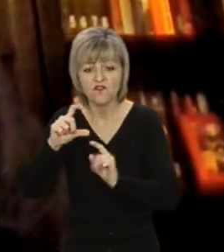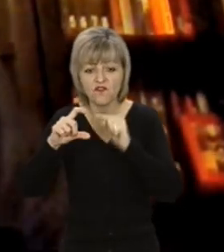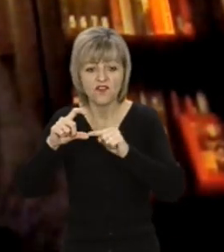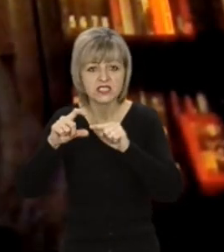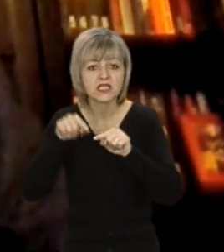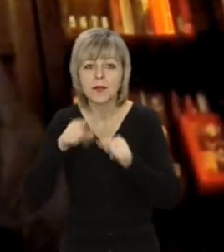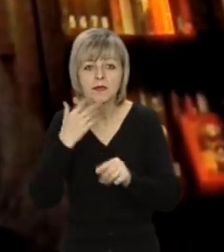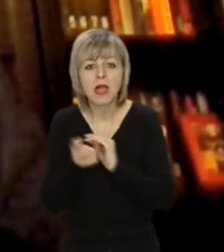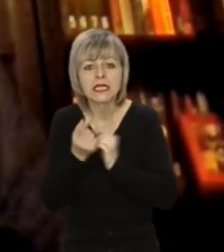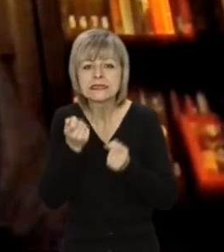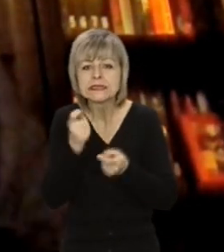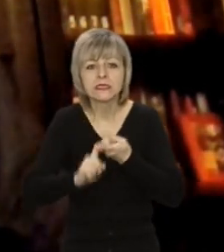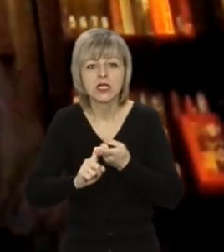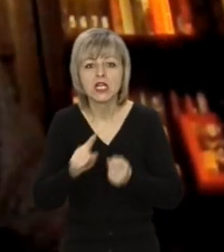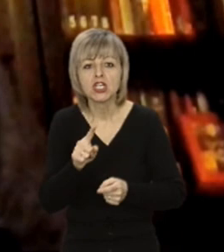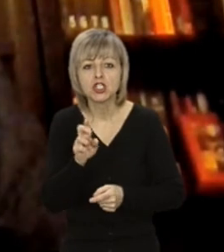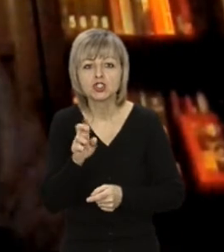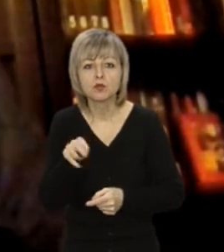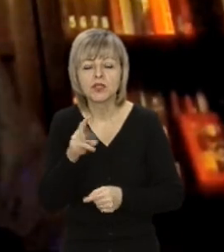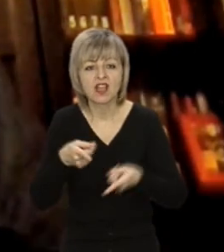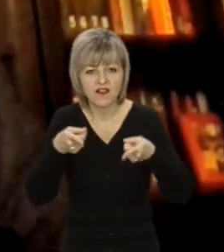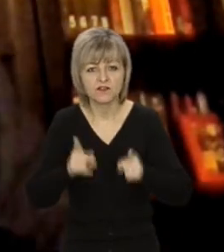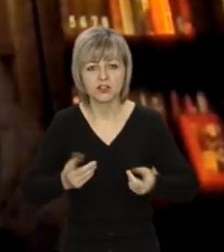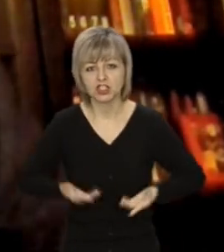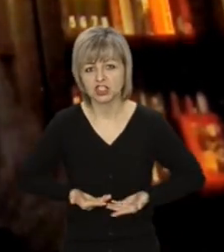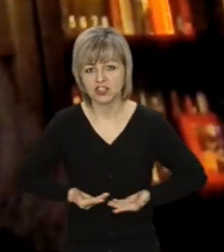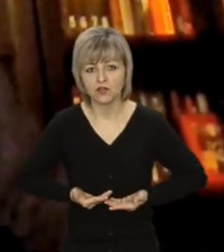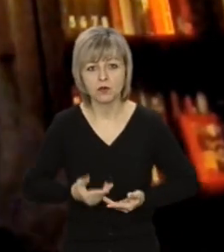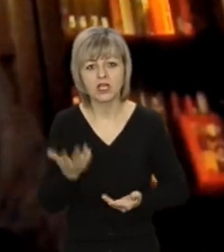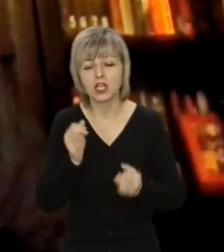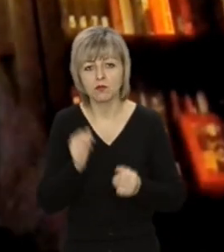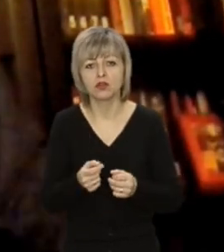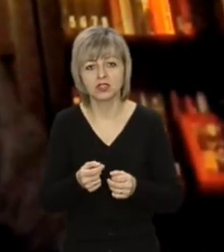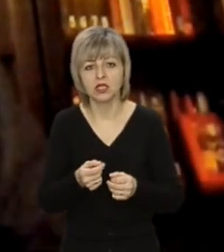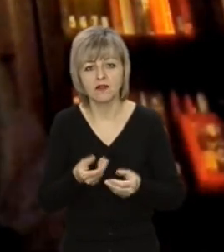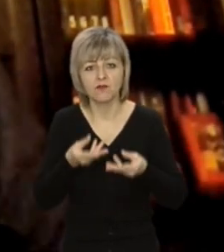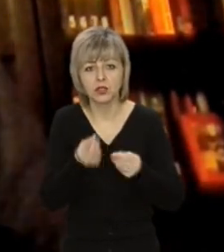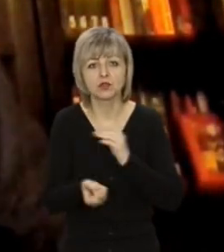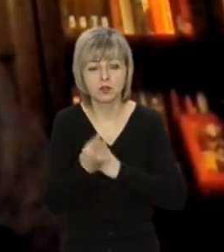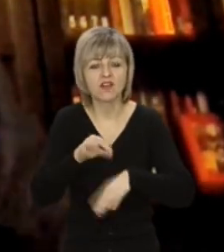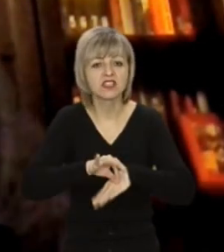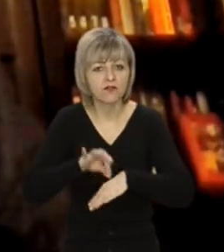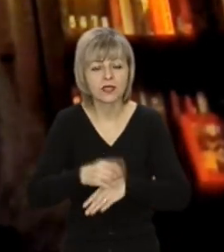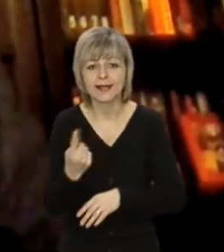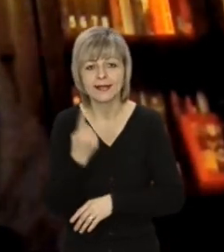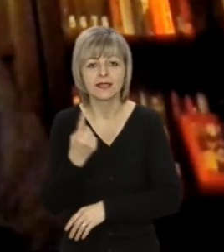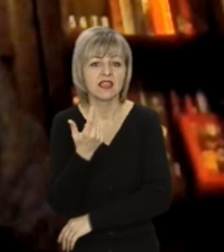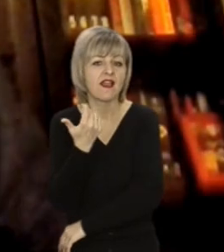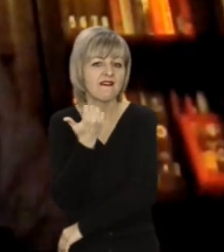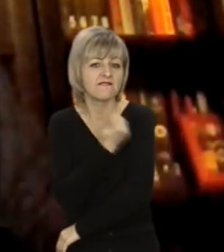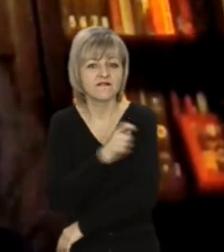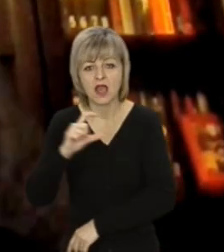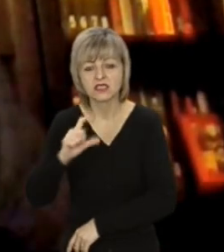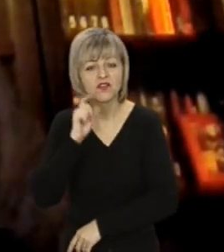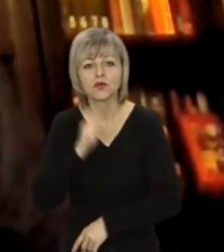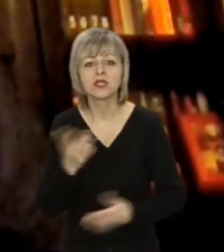збудника в живому вигляді, який міг би викликати захворювання. Єдина вакцина, яка в